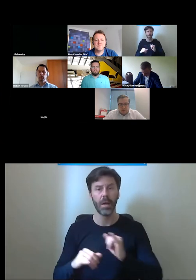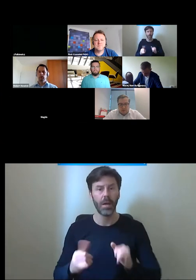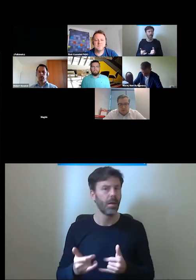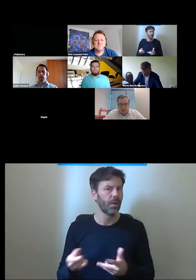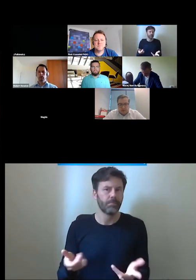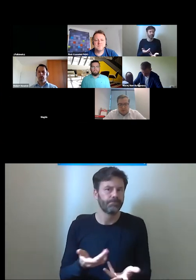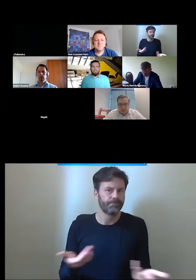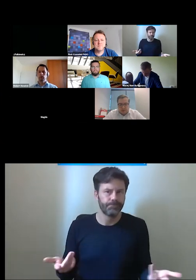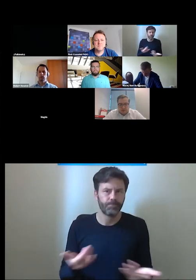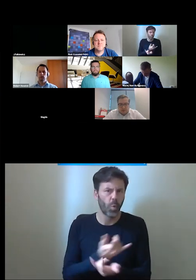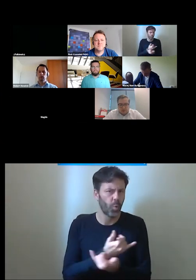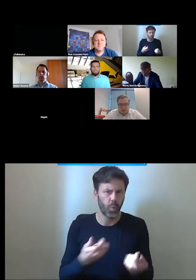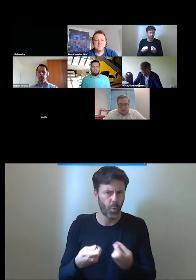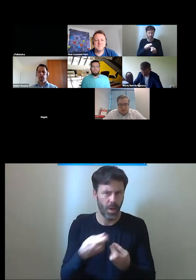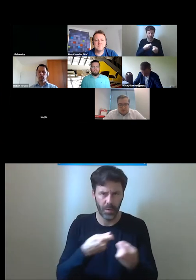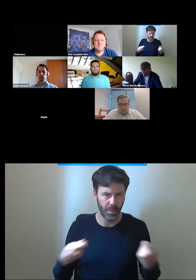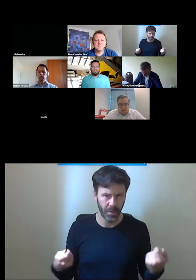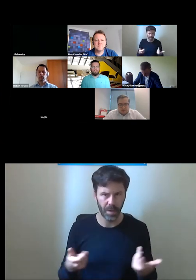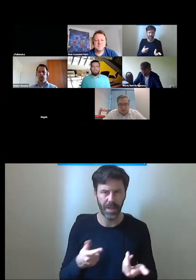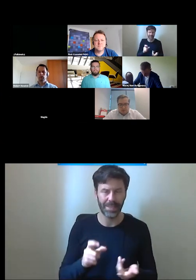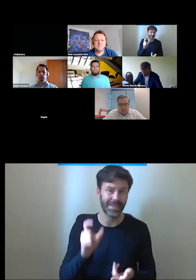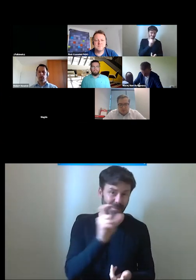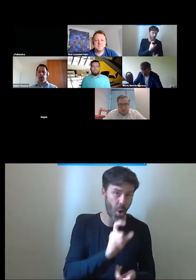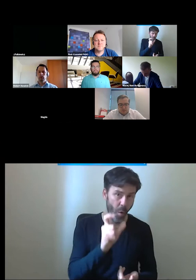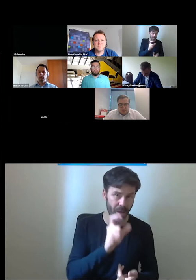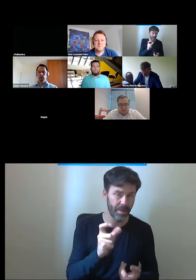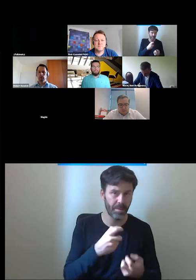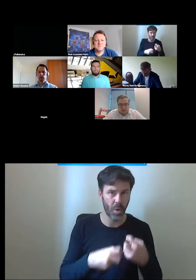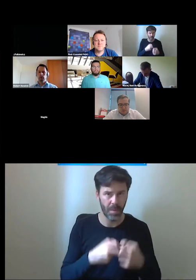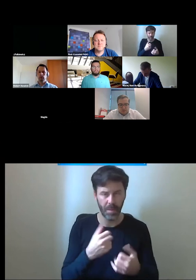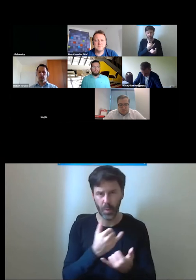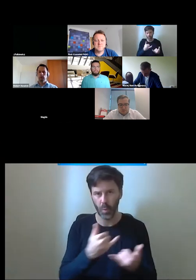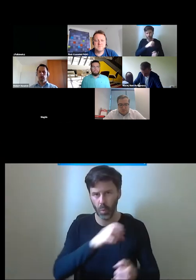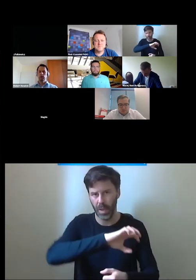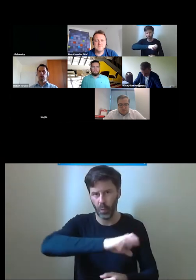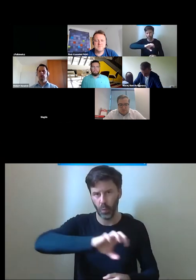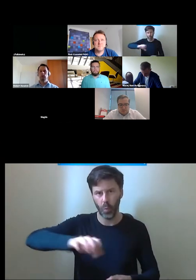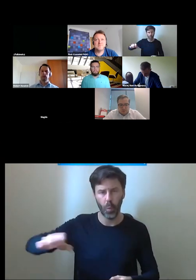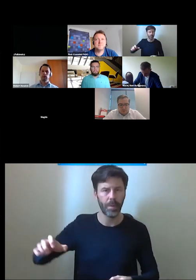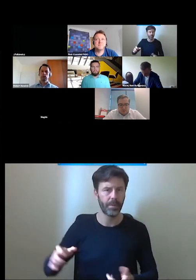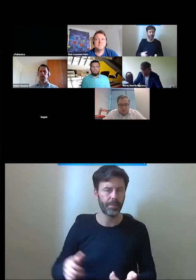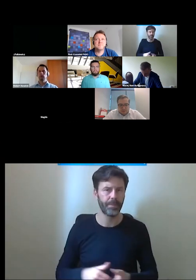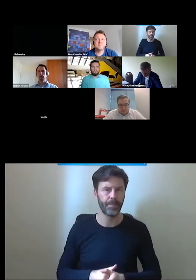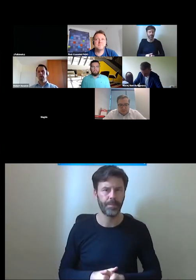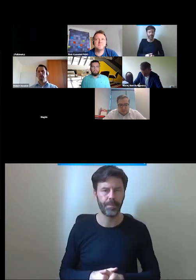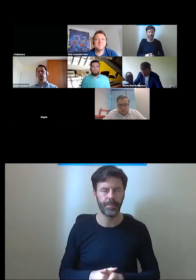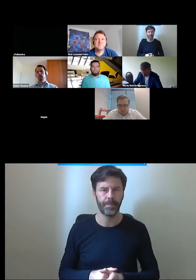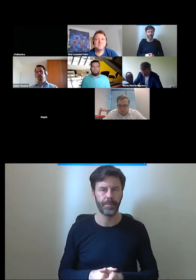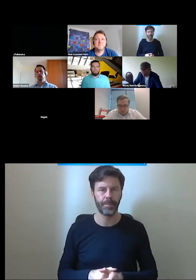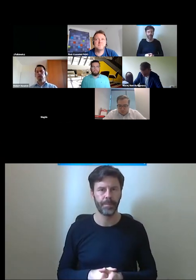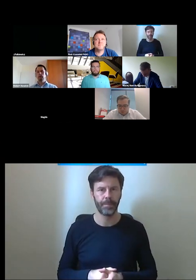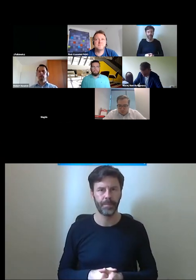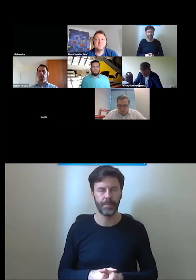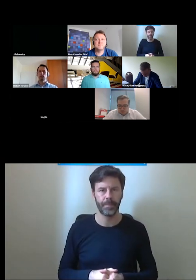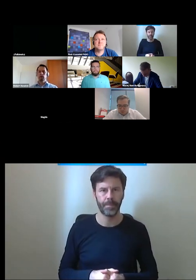takich rozwiązań i też cyfrowych jest coraz więcej w różnych obszarach jeżeli chodzi o dostępność kolei ja bym